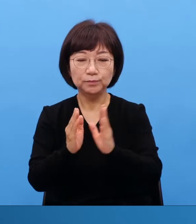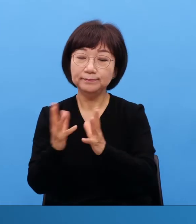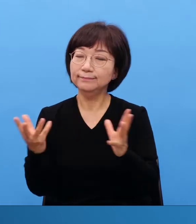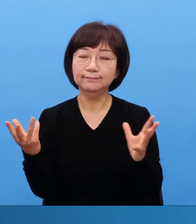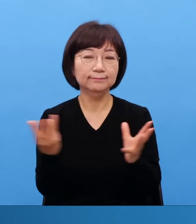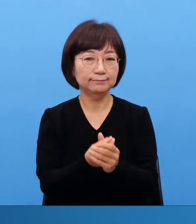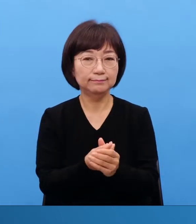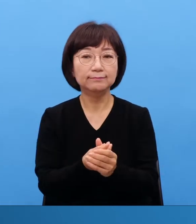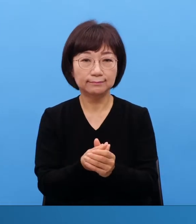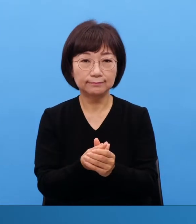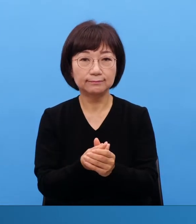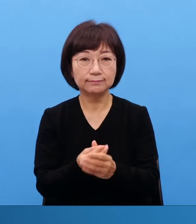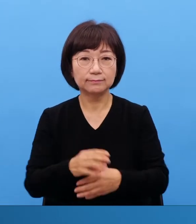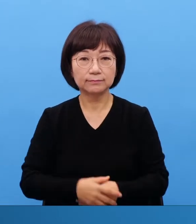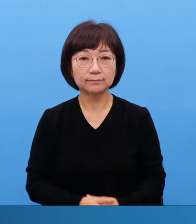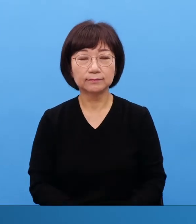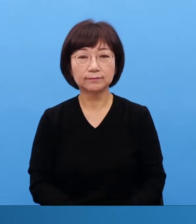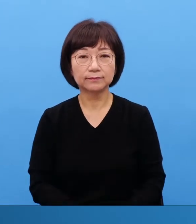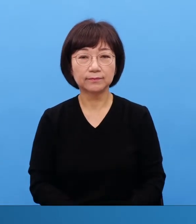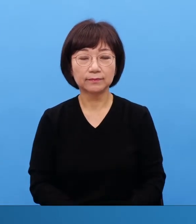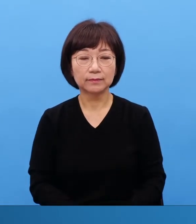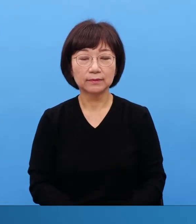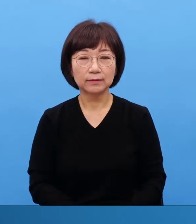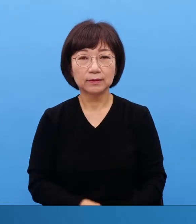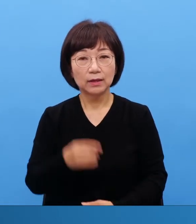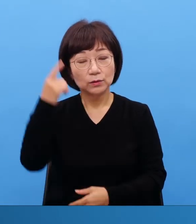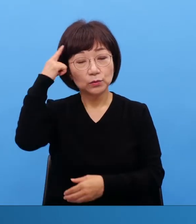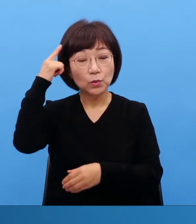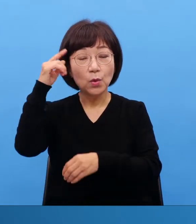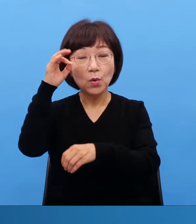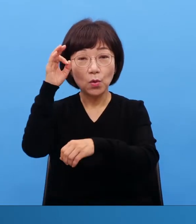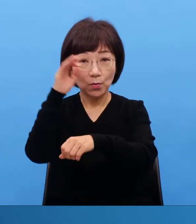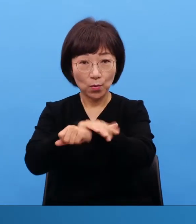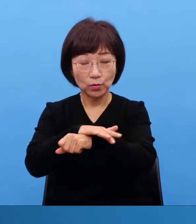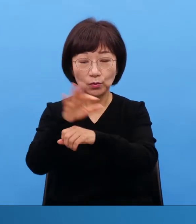솔로몬이 지었다고 해서 솔로몬 성전이다